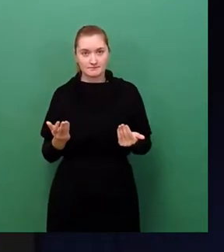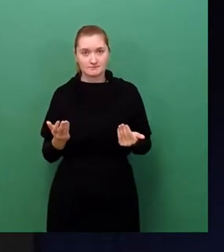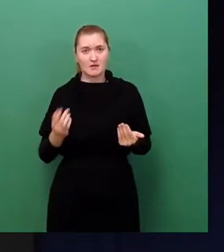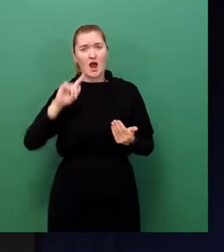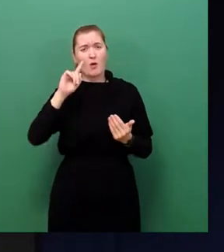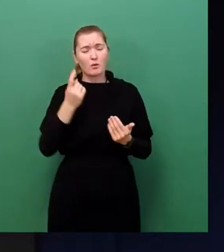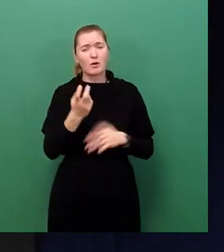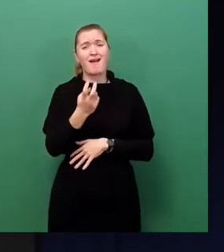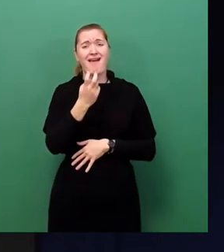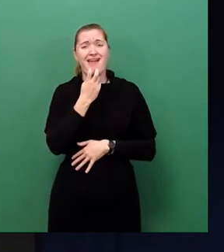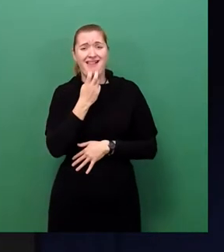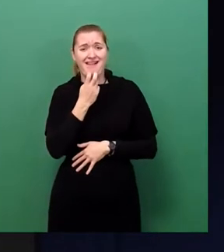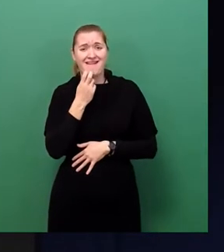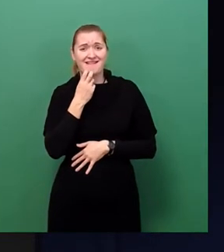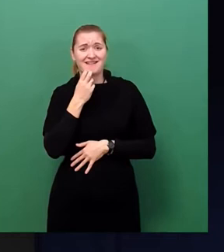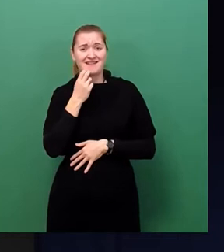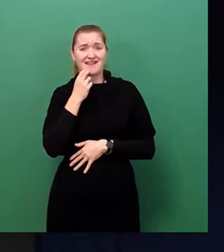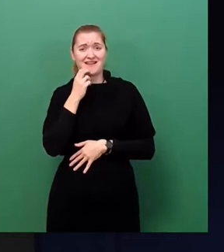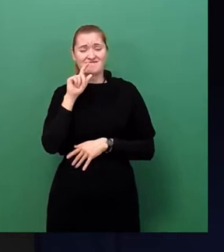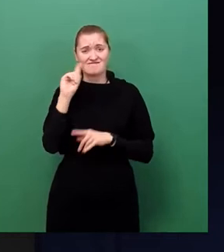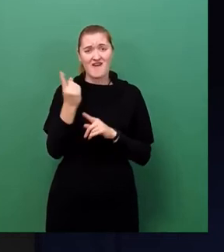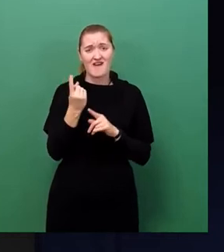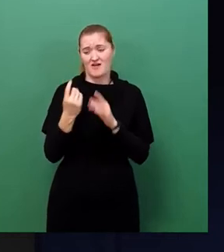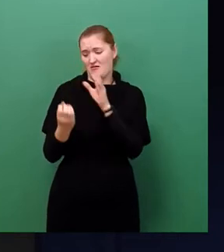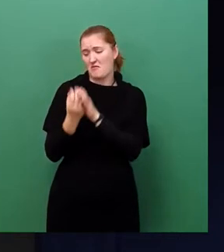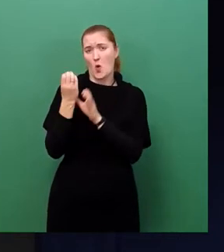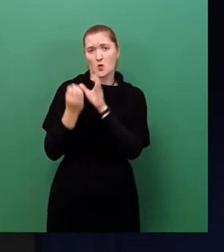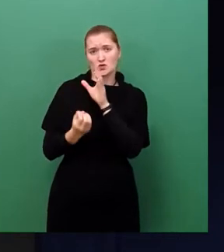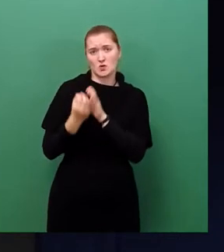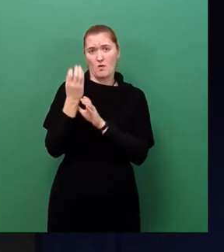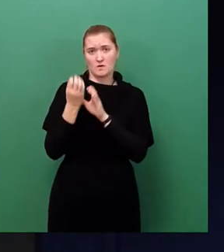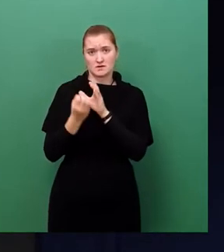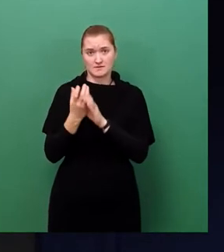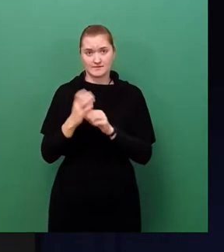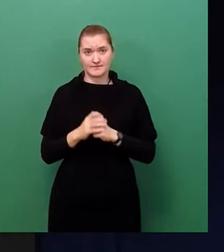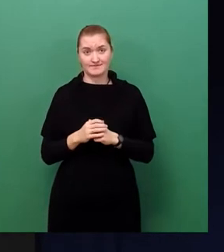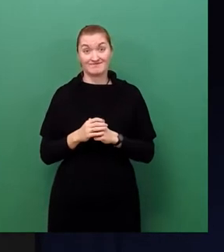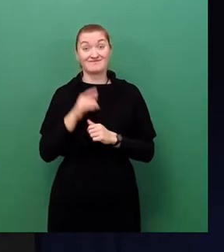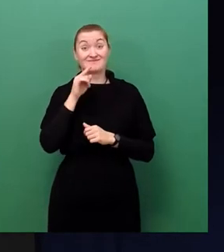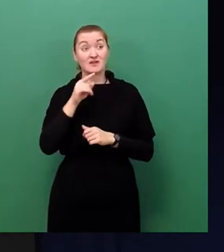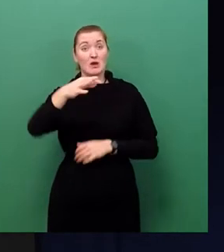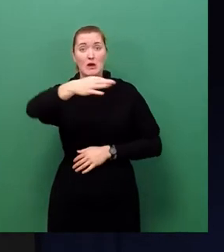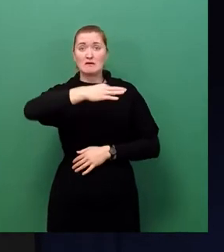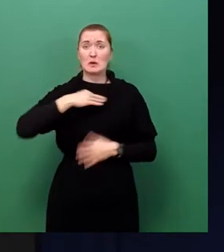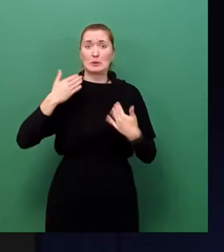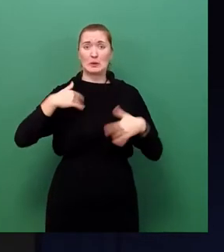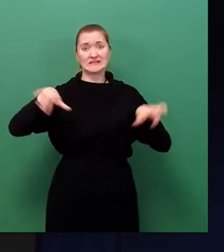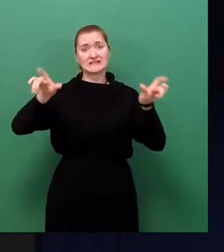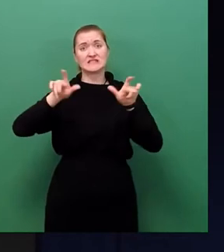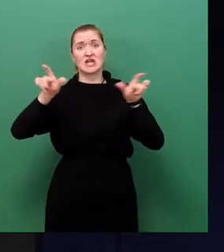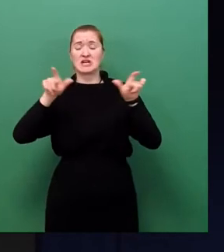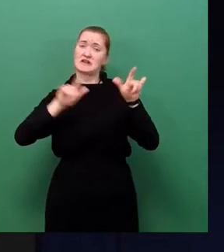Energieerzeuger. Und mit denen zusammen ist es eine der größten zivilisatorischen Errungenschaften überhaupt.